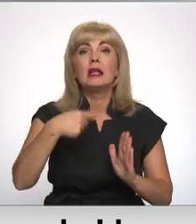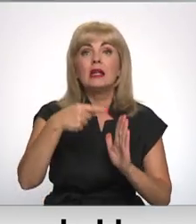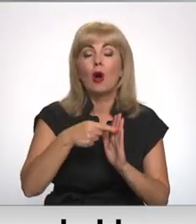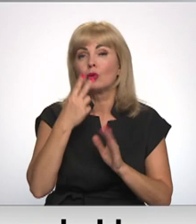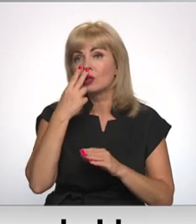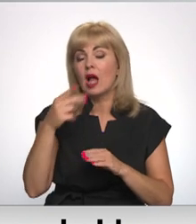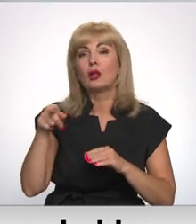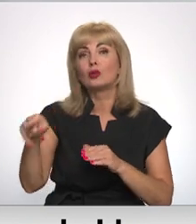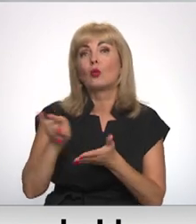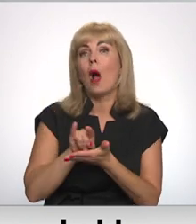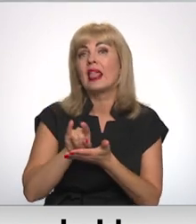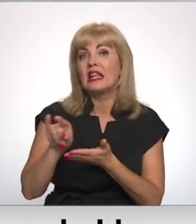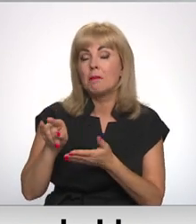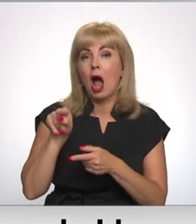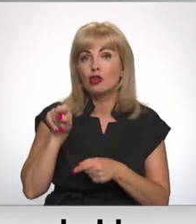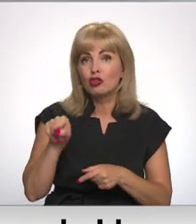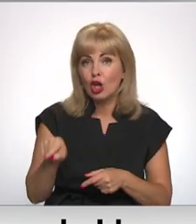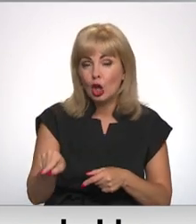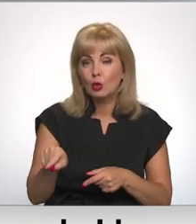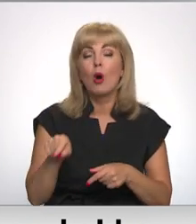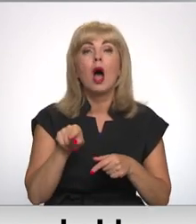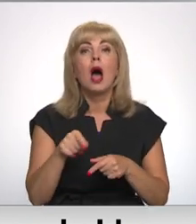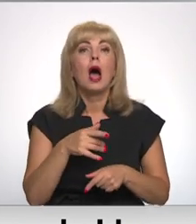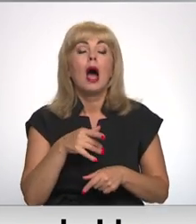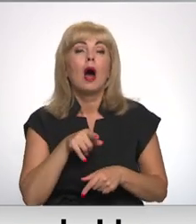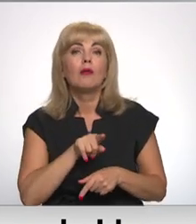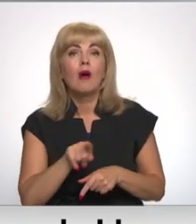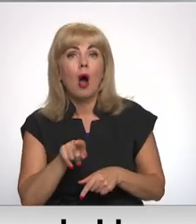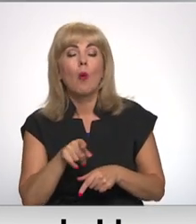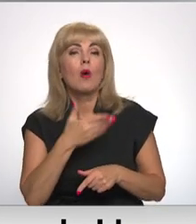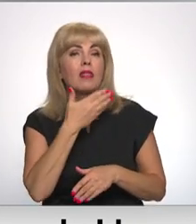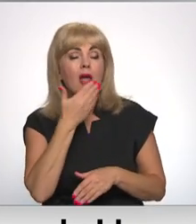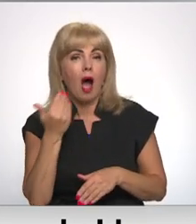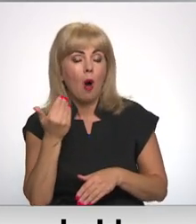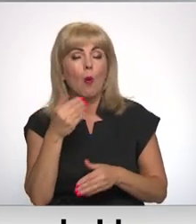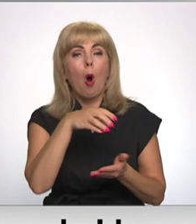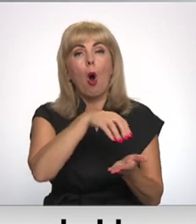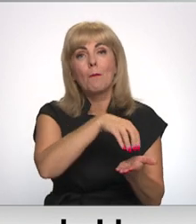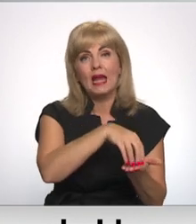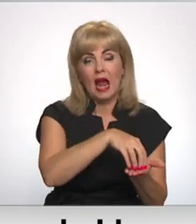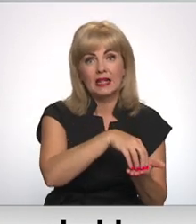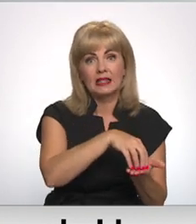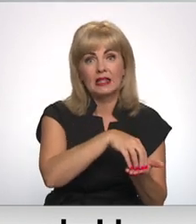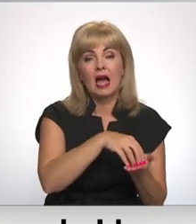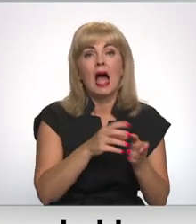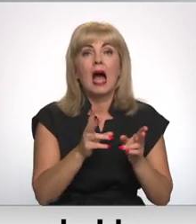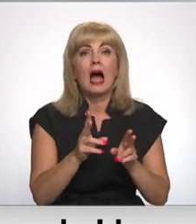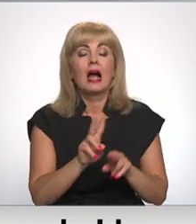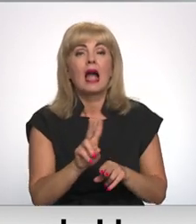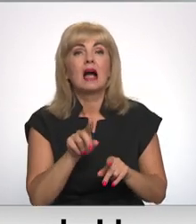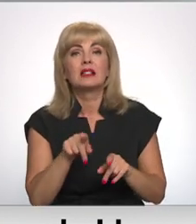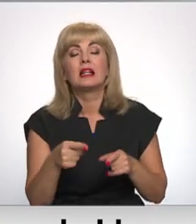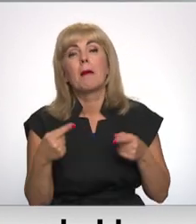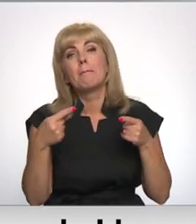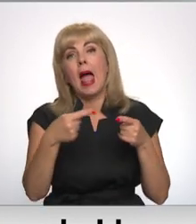to tehnikas vienību un tā līdmašīna jau nav objekts, kas ir ar